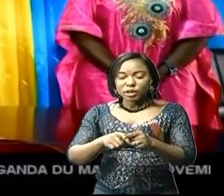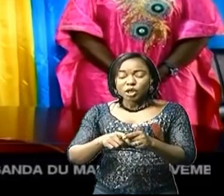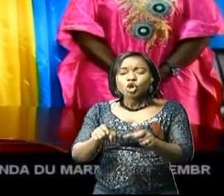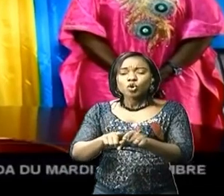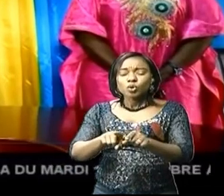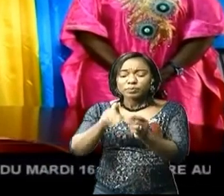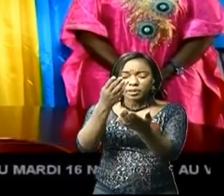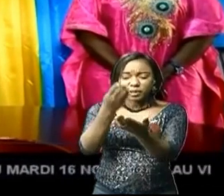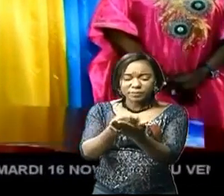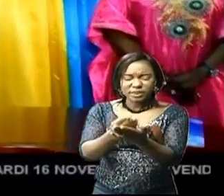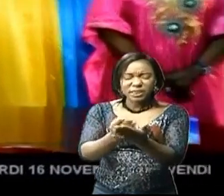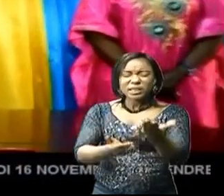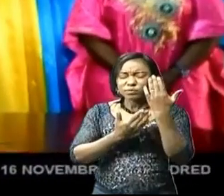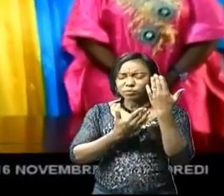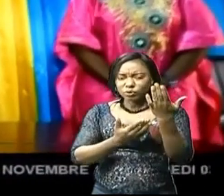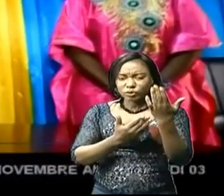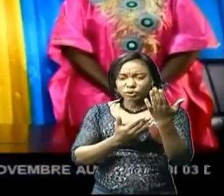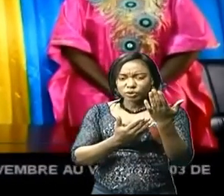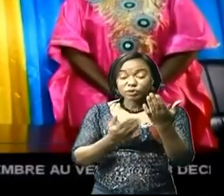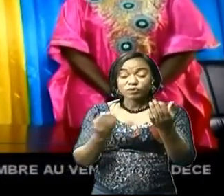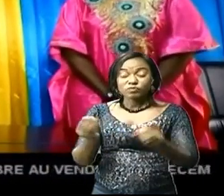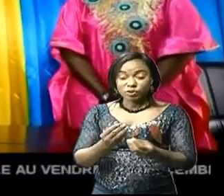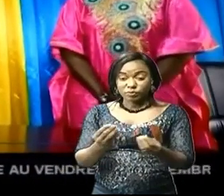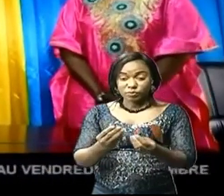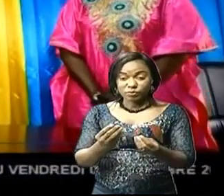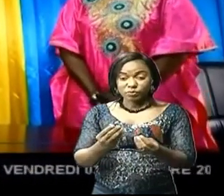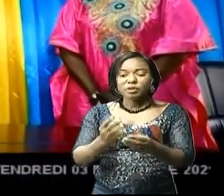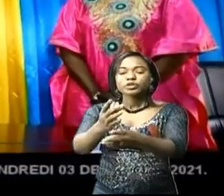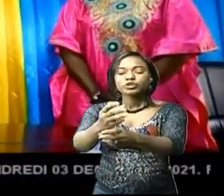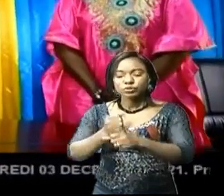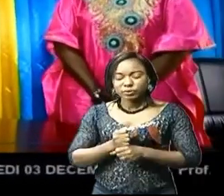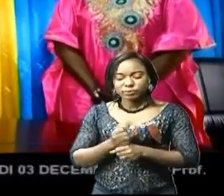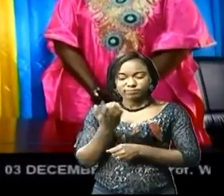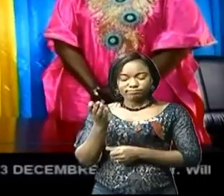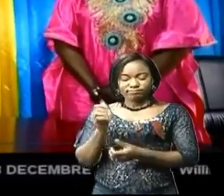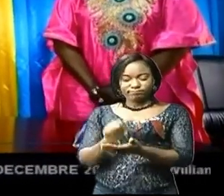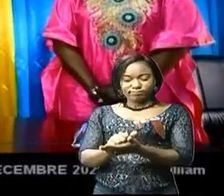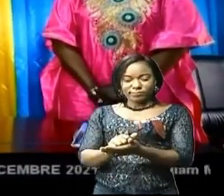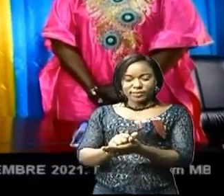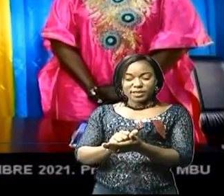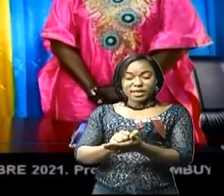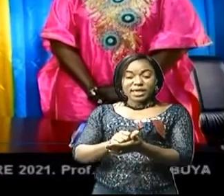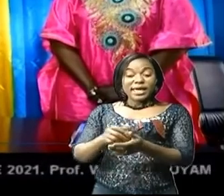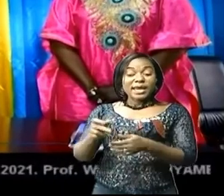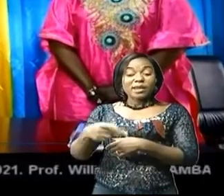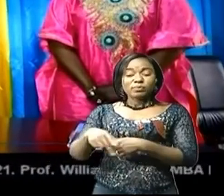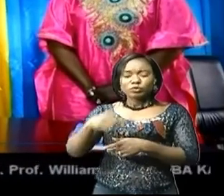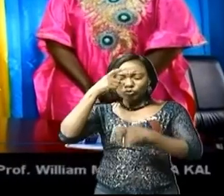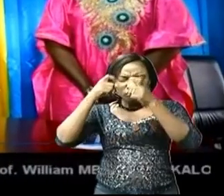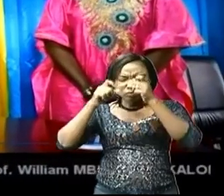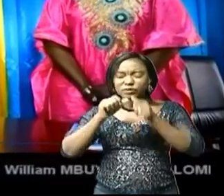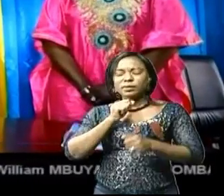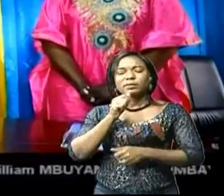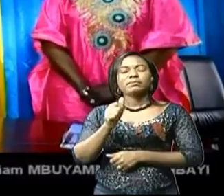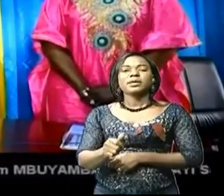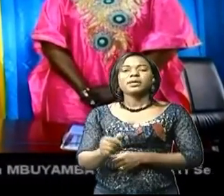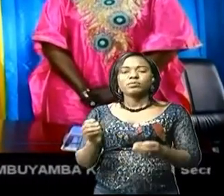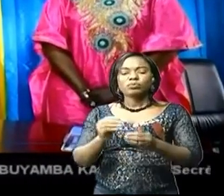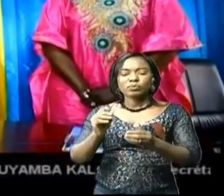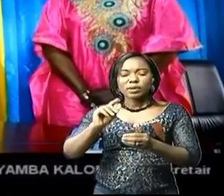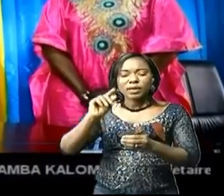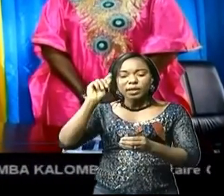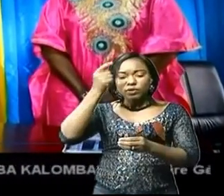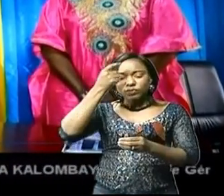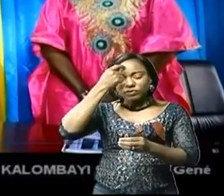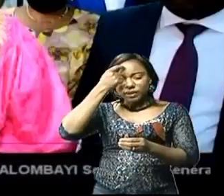le budget est une nécessité, je viens de le recevoir. La province ne peut pas souffrir parce qu'il y un gouverneur